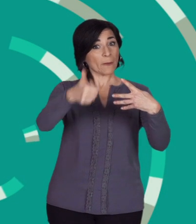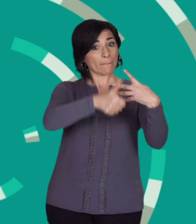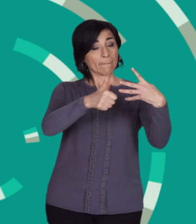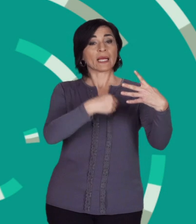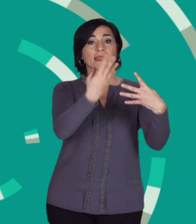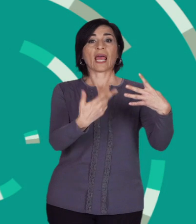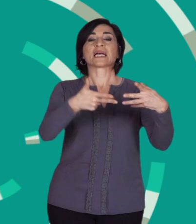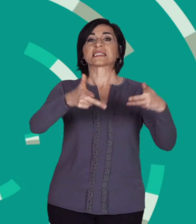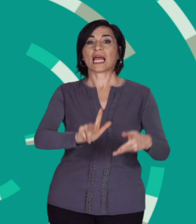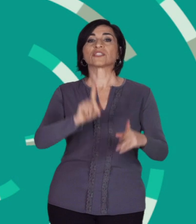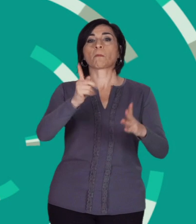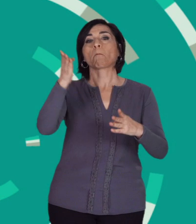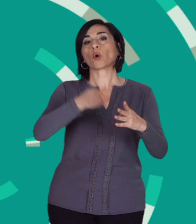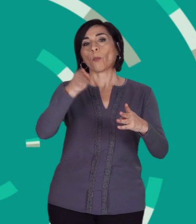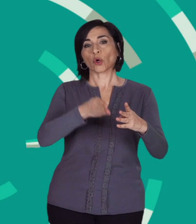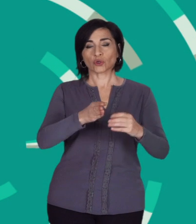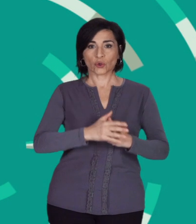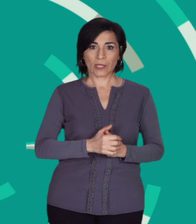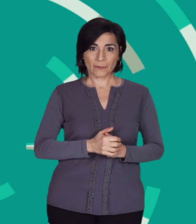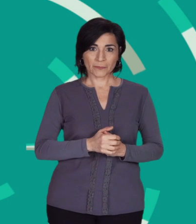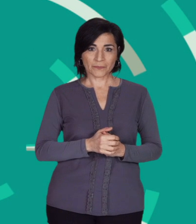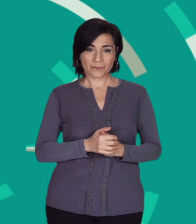concorrenti per ciascuna ripartizione.